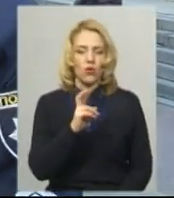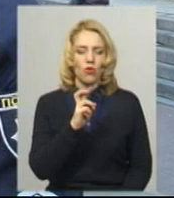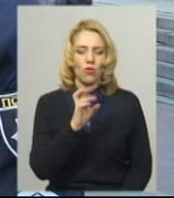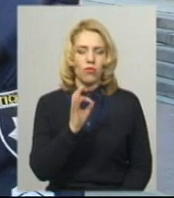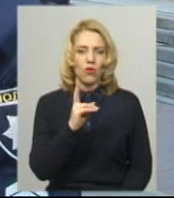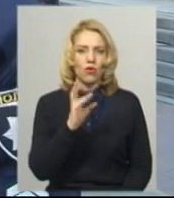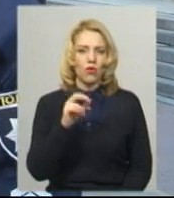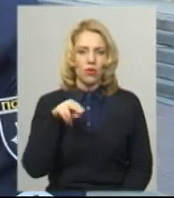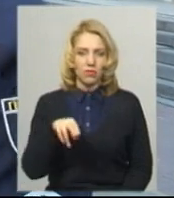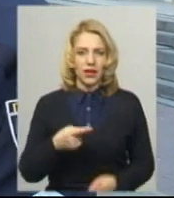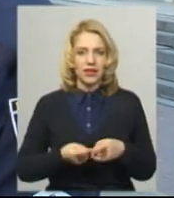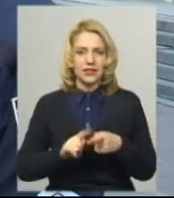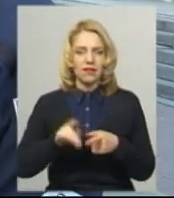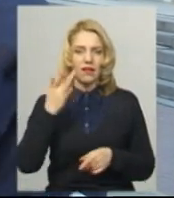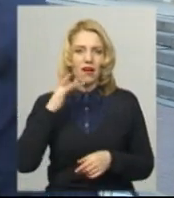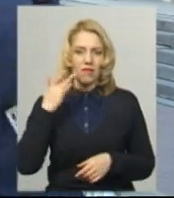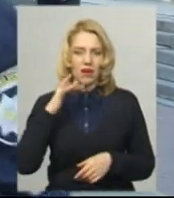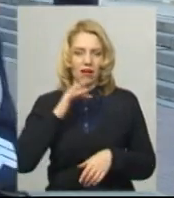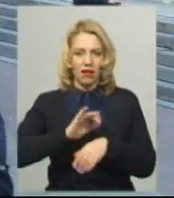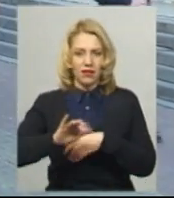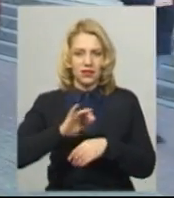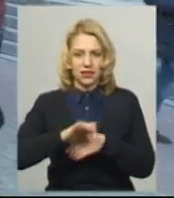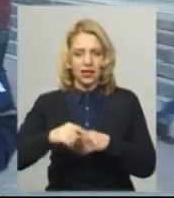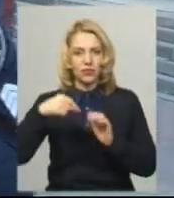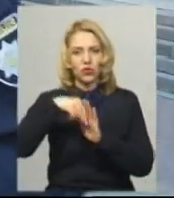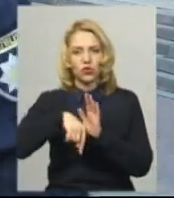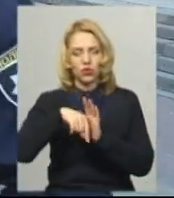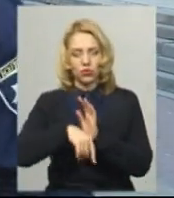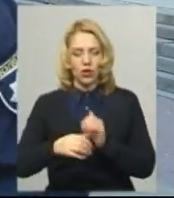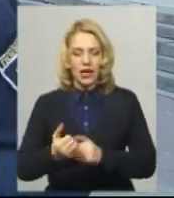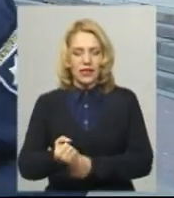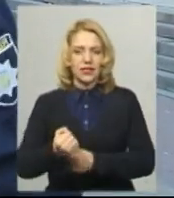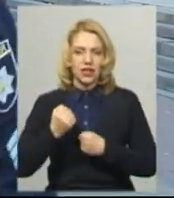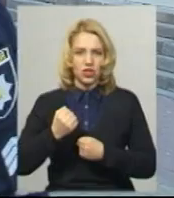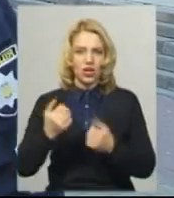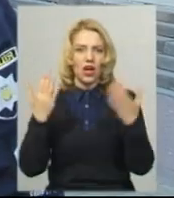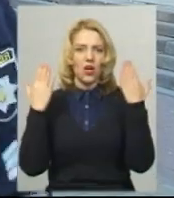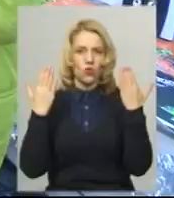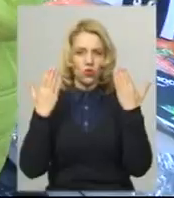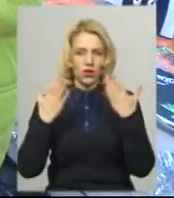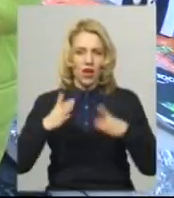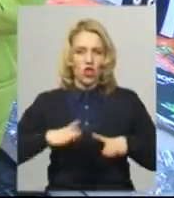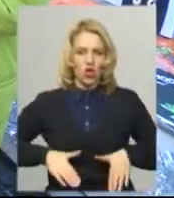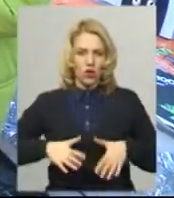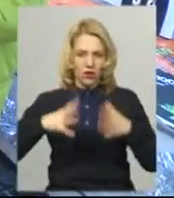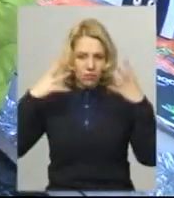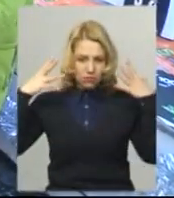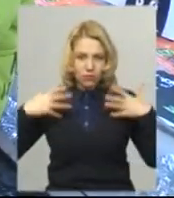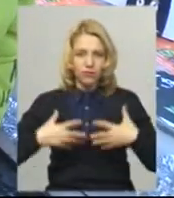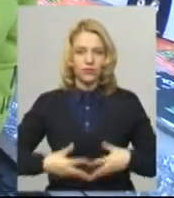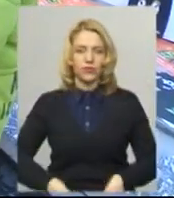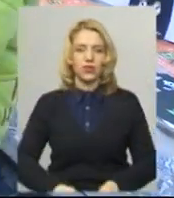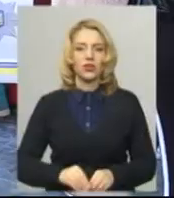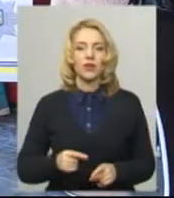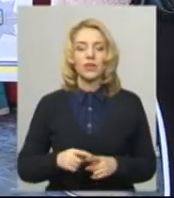американський робокоп, тобто захищає руки, ноги, повністю все тіло». Акція поліції у